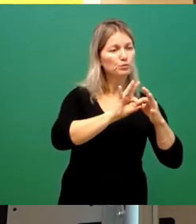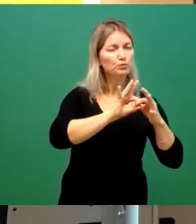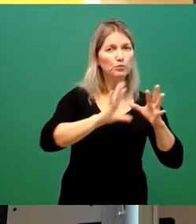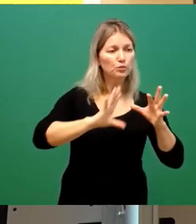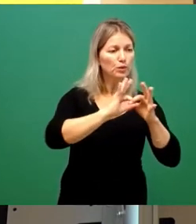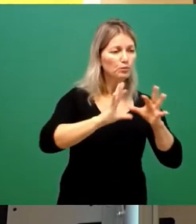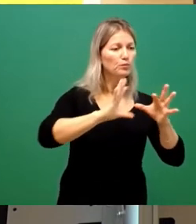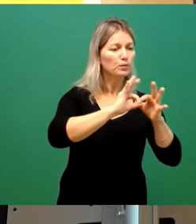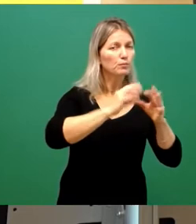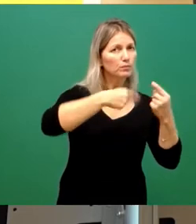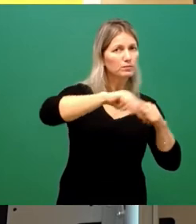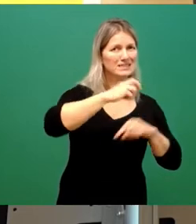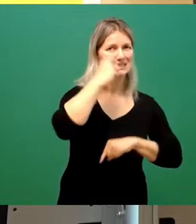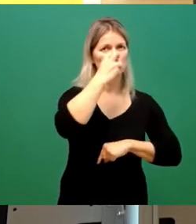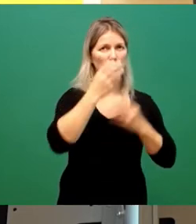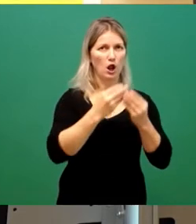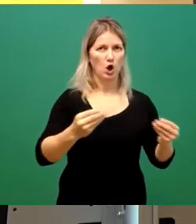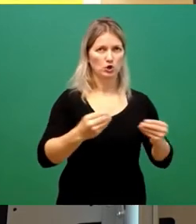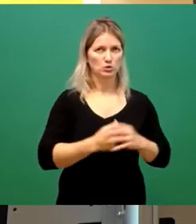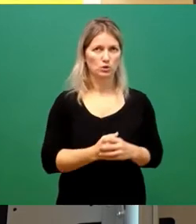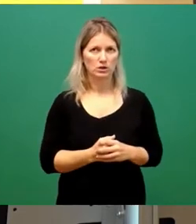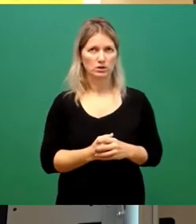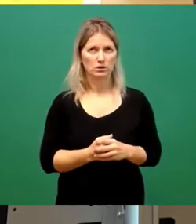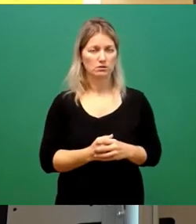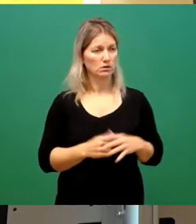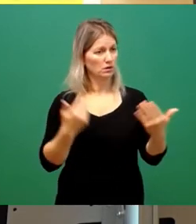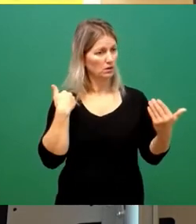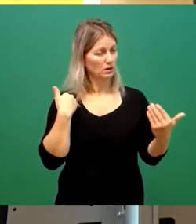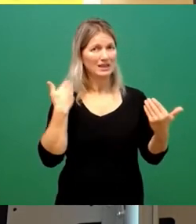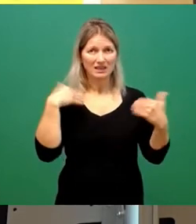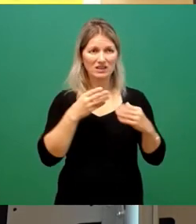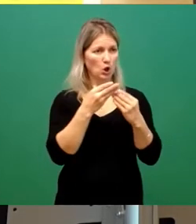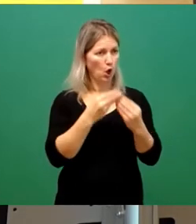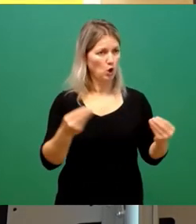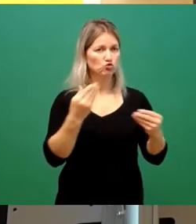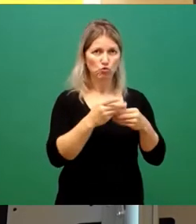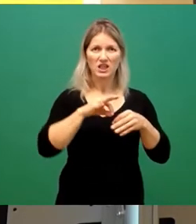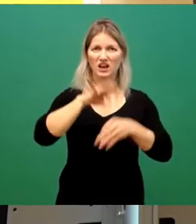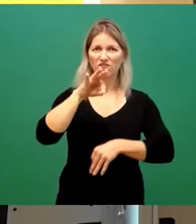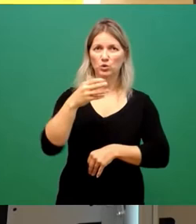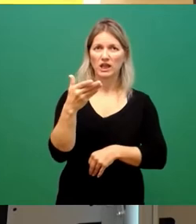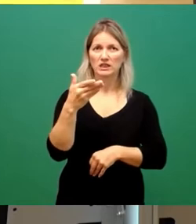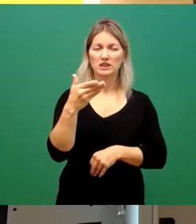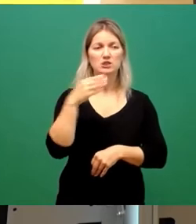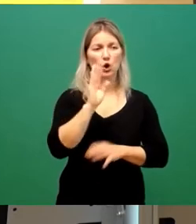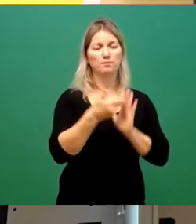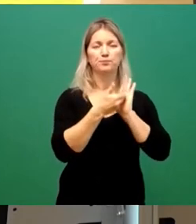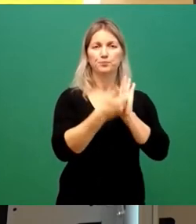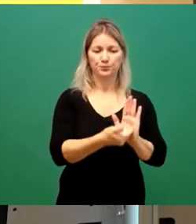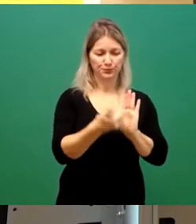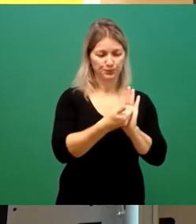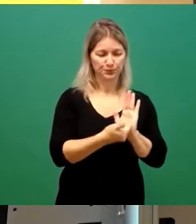Lösungen ringt. Es war eine Lösung gefunden worden. Diese Lösung wurde vorgelegt. Es wurde